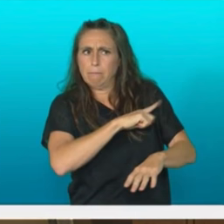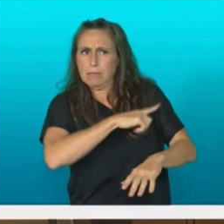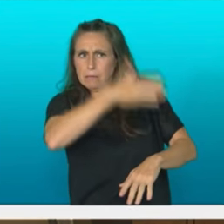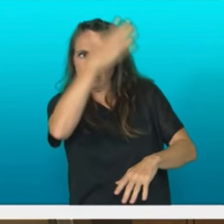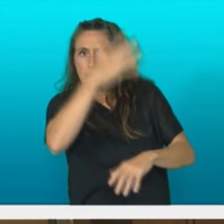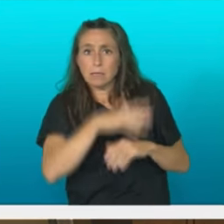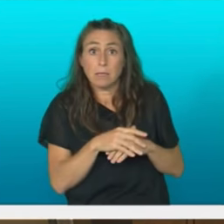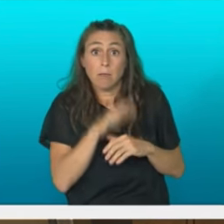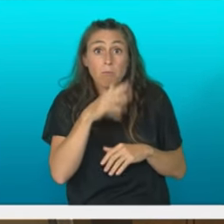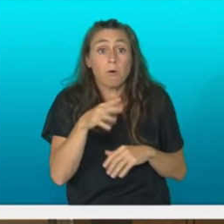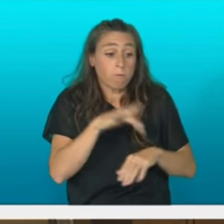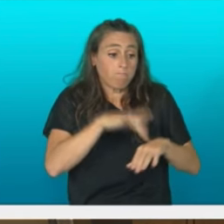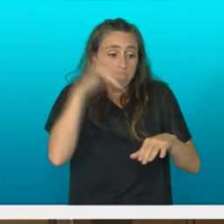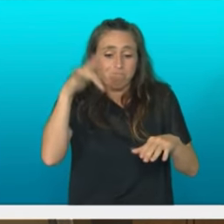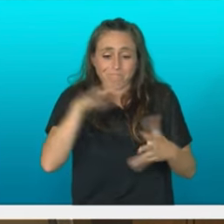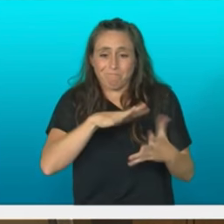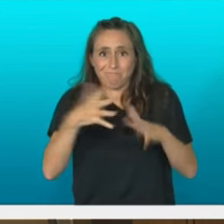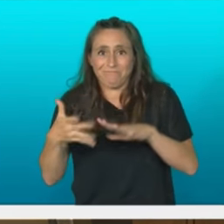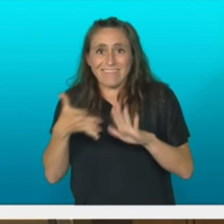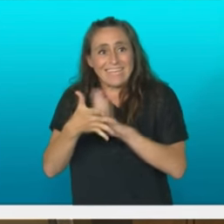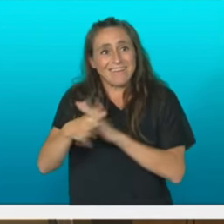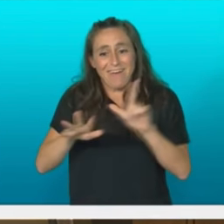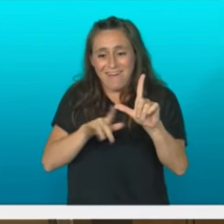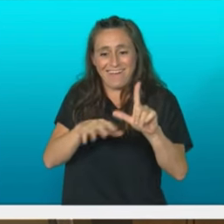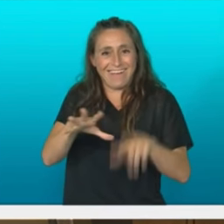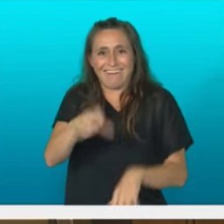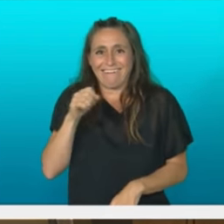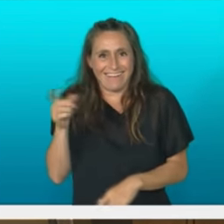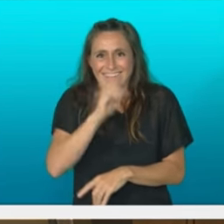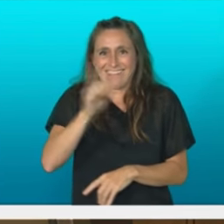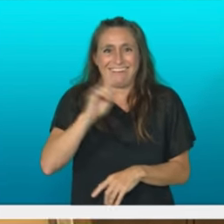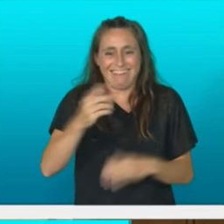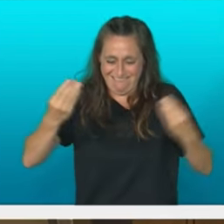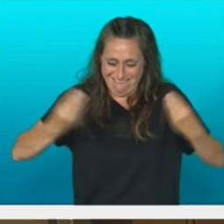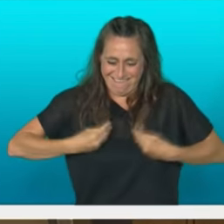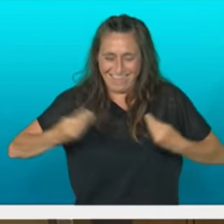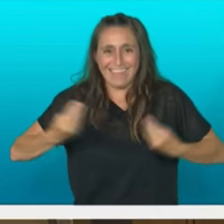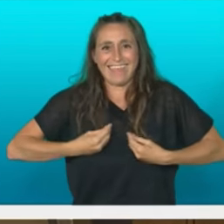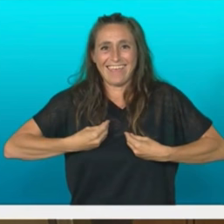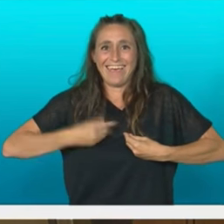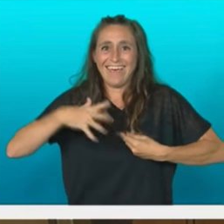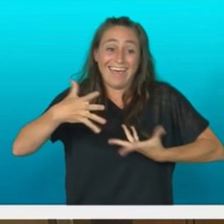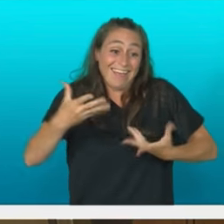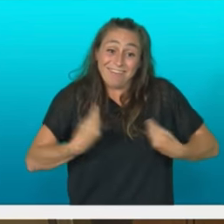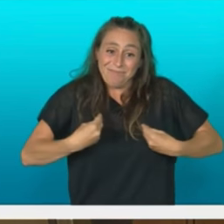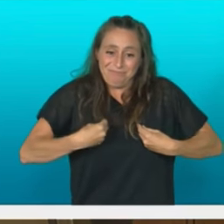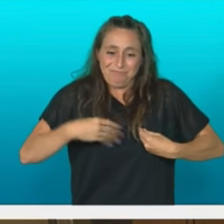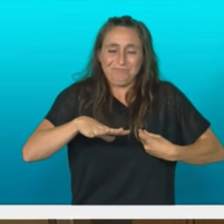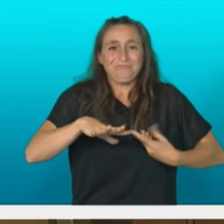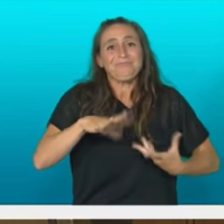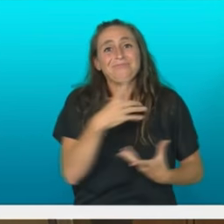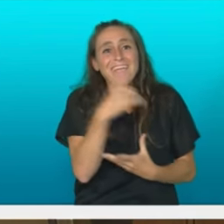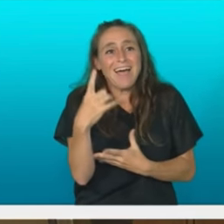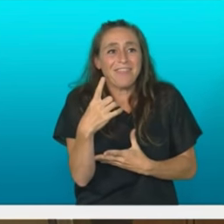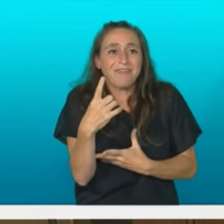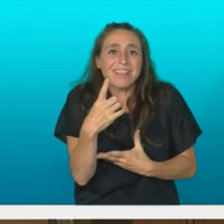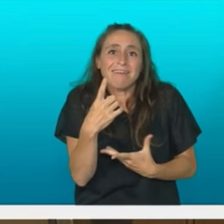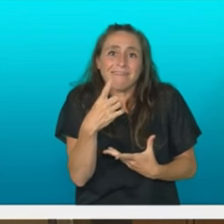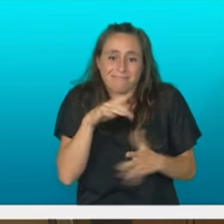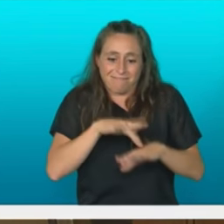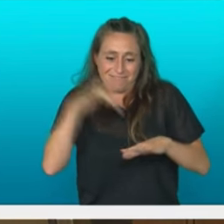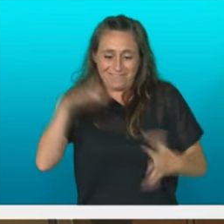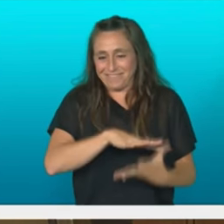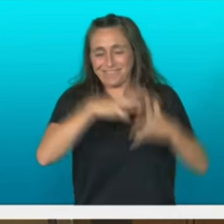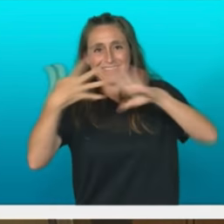da orden nagailu batzuk erostea gure bizimodua goitik behara aldatuko duen prozesu bat gure DNA ikutzen ari dira eta